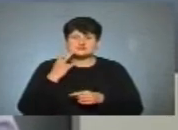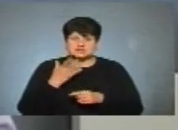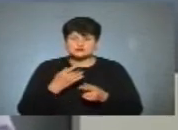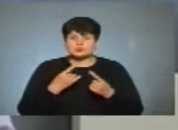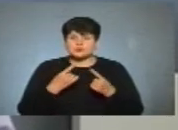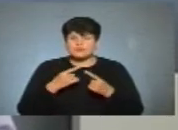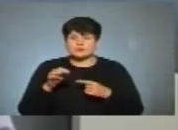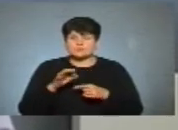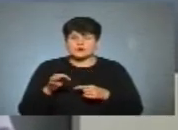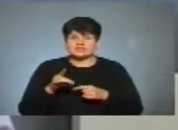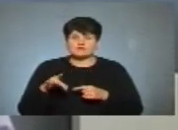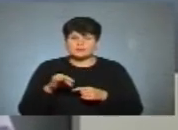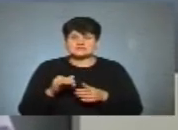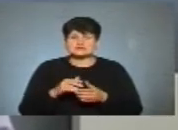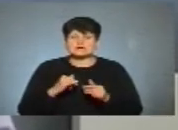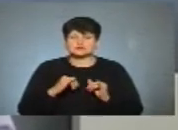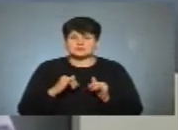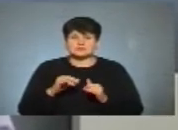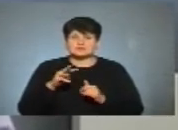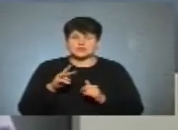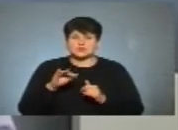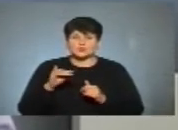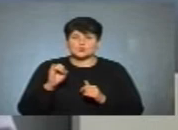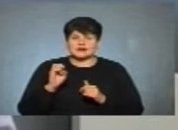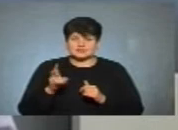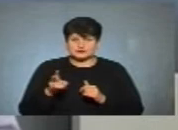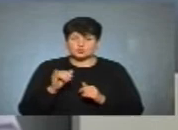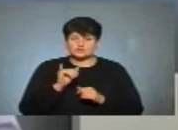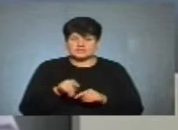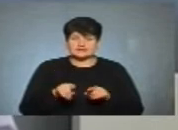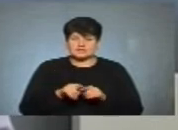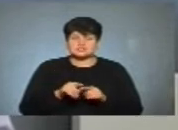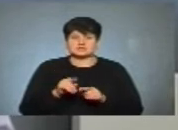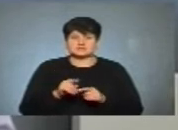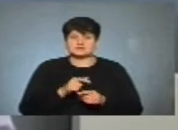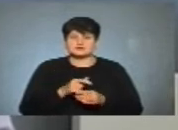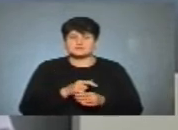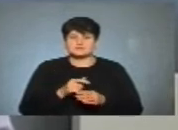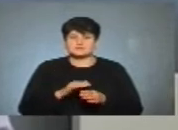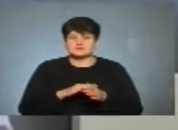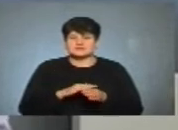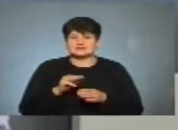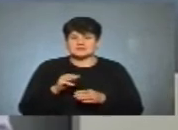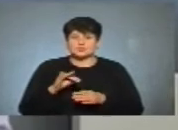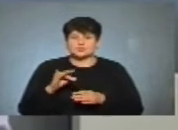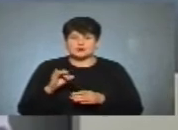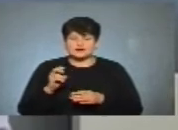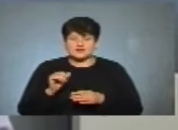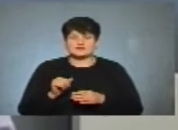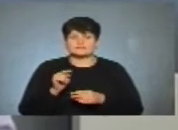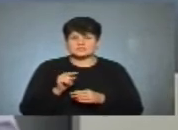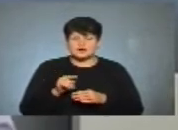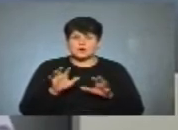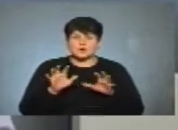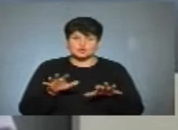наприклад, про європейську солідарність Мар'яна Юрик. В неї таке ж прізвище, як колишнього народного депутата Тараса Юрика, але слід розуміти, що вона